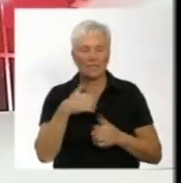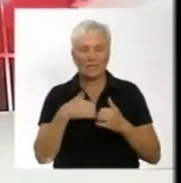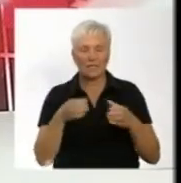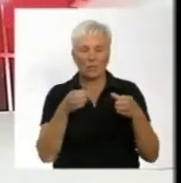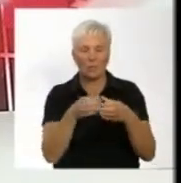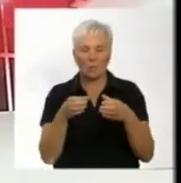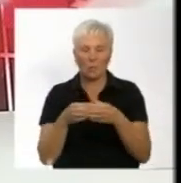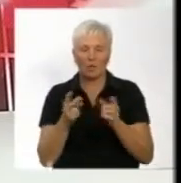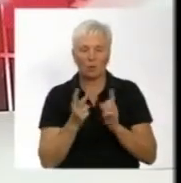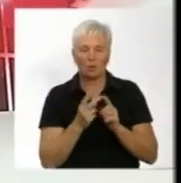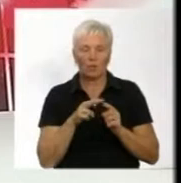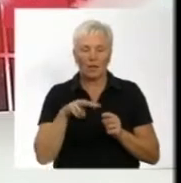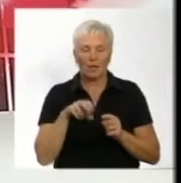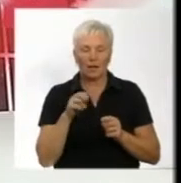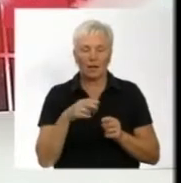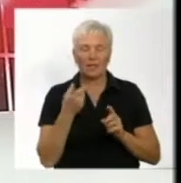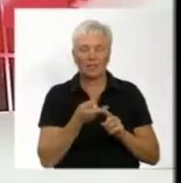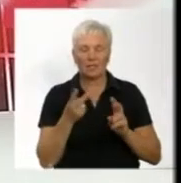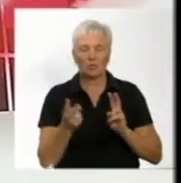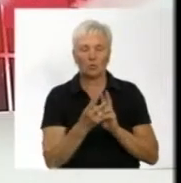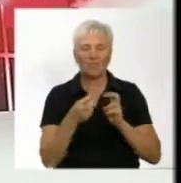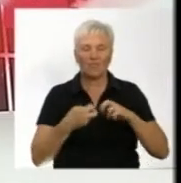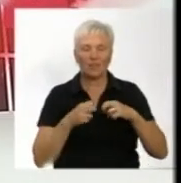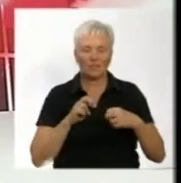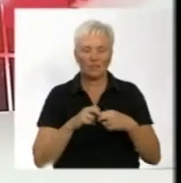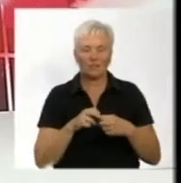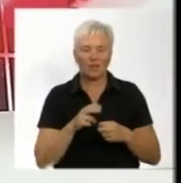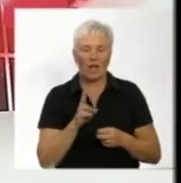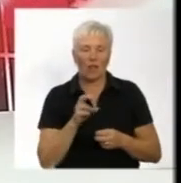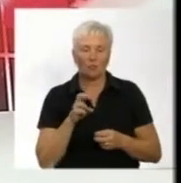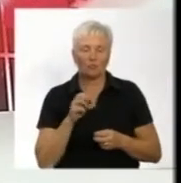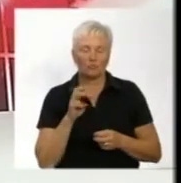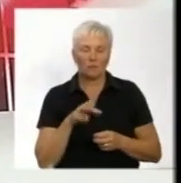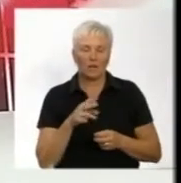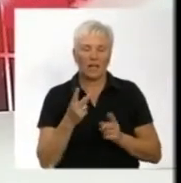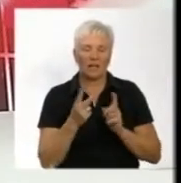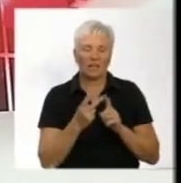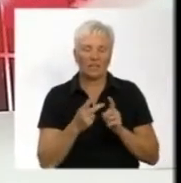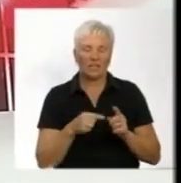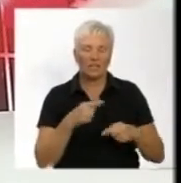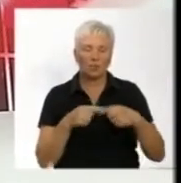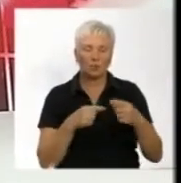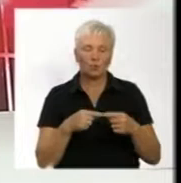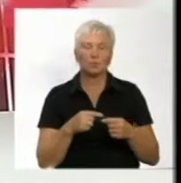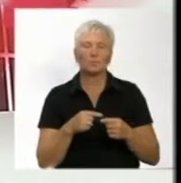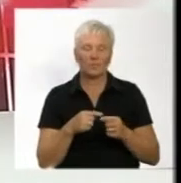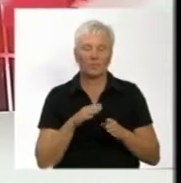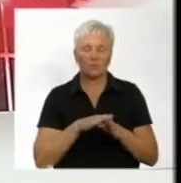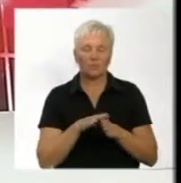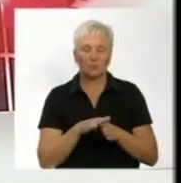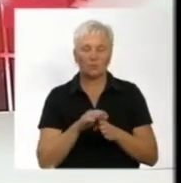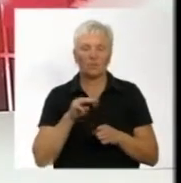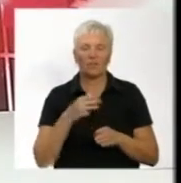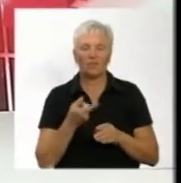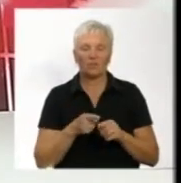другої ліги. Ця зустріч з Івано-Франківським Калушем, а також дві наступні відбудуться без глядачів. У травні